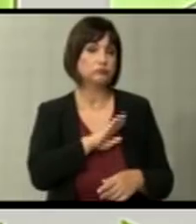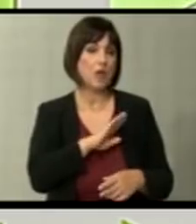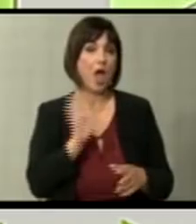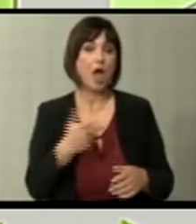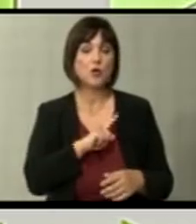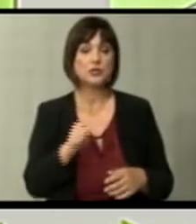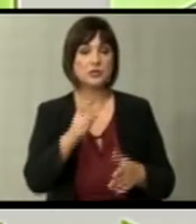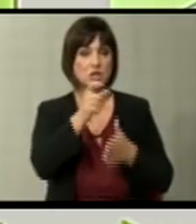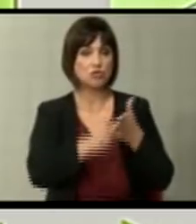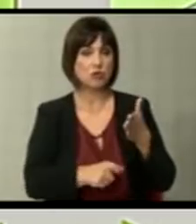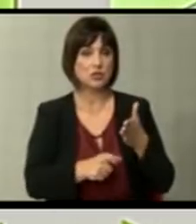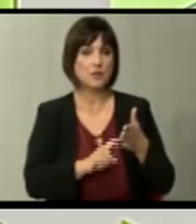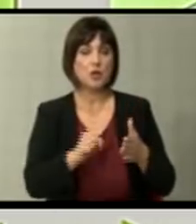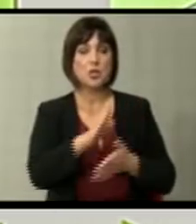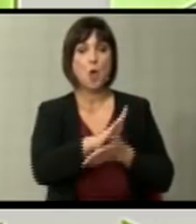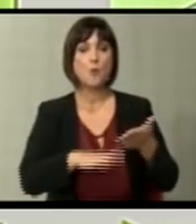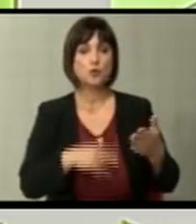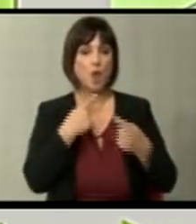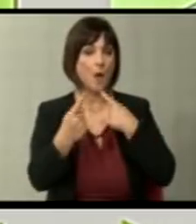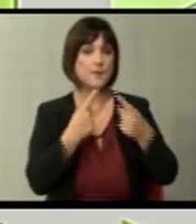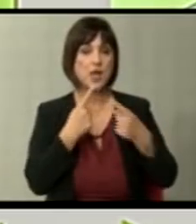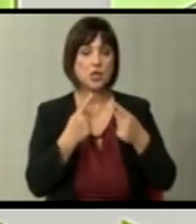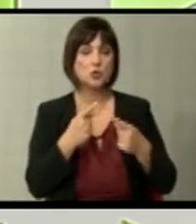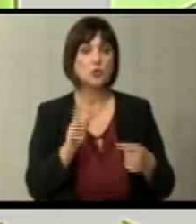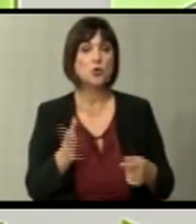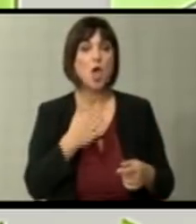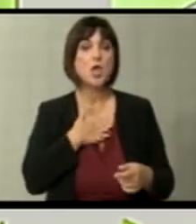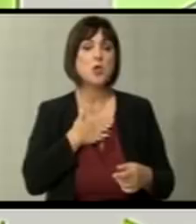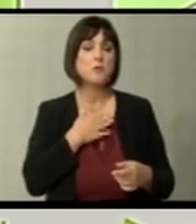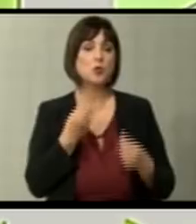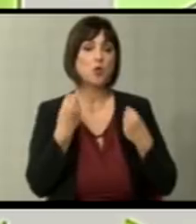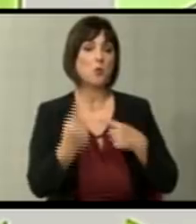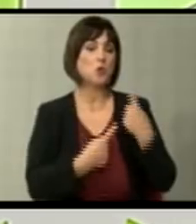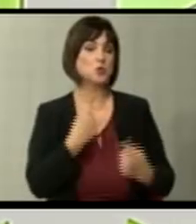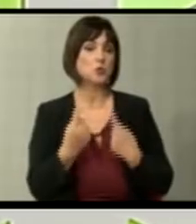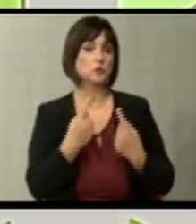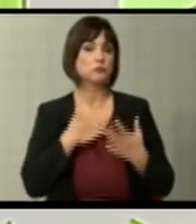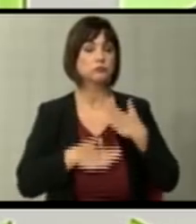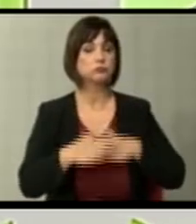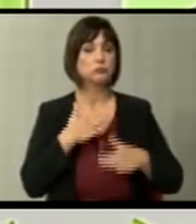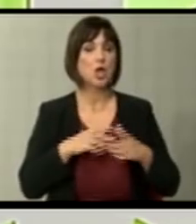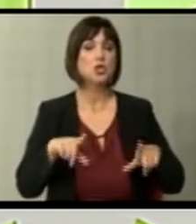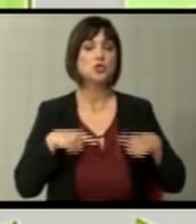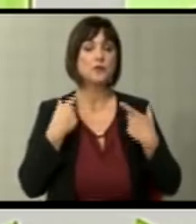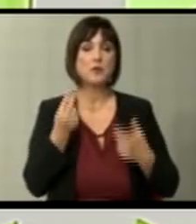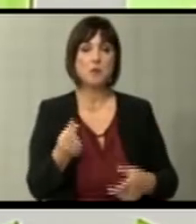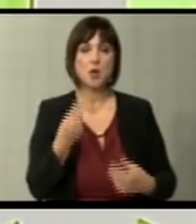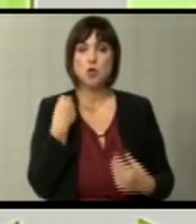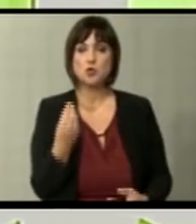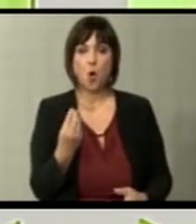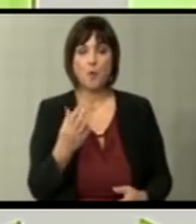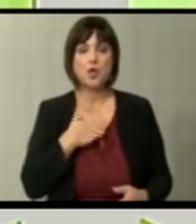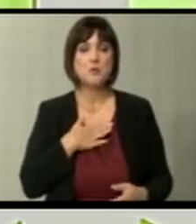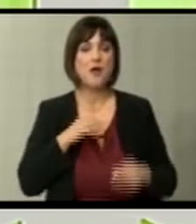ако не се за членими ако не го започнеме процесот на преговори меѓутоа имаме благосостојба животниот стандарт е добар